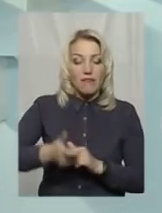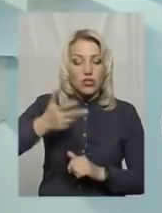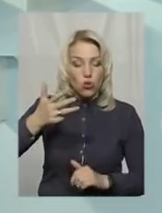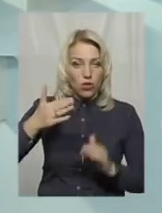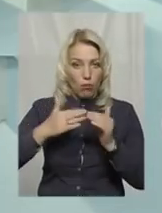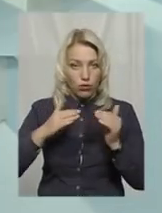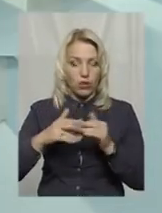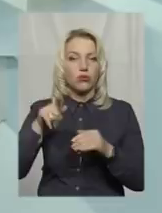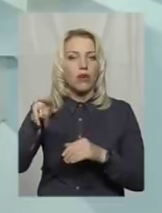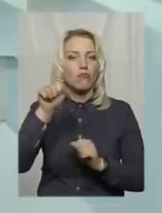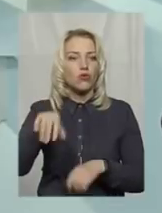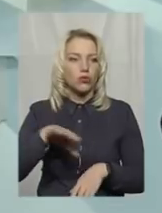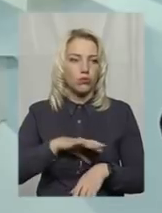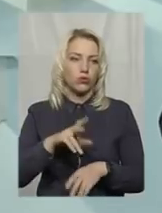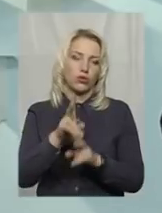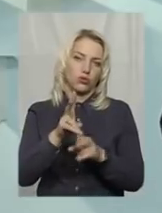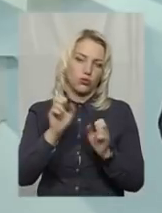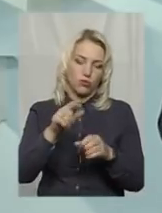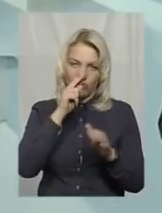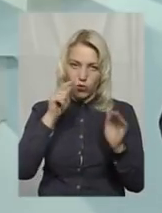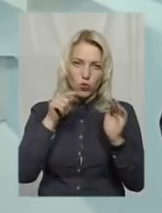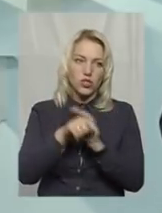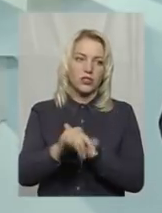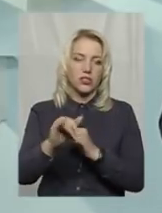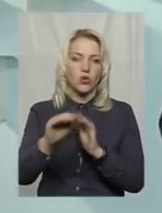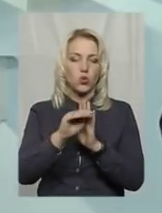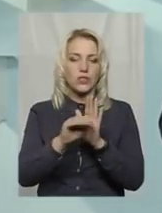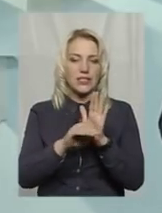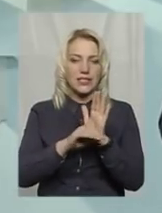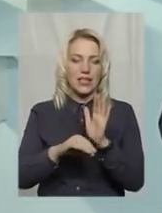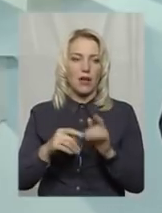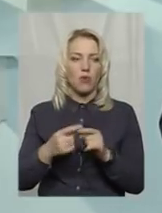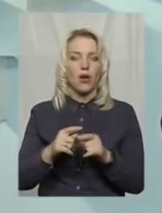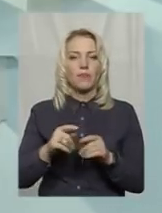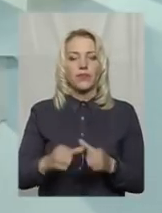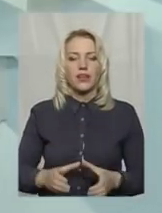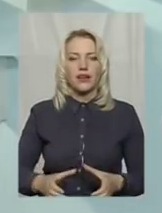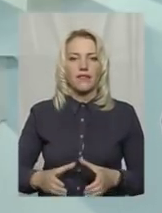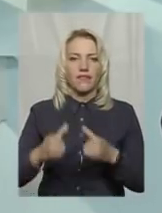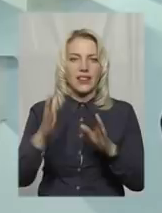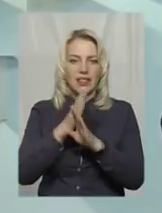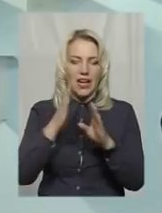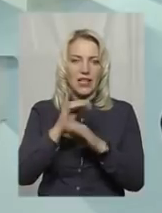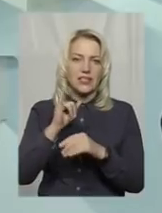там може бути, хтось теж втручався в систему димовідведення і вентиляції, і